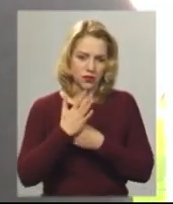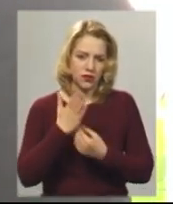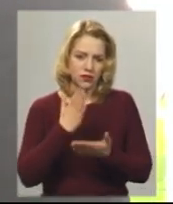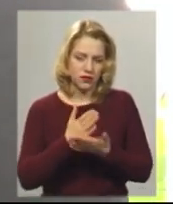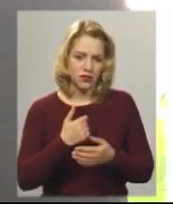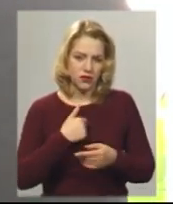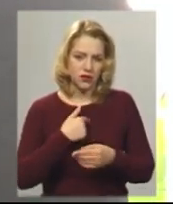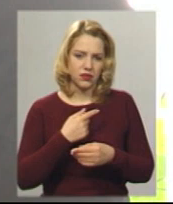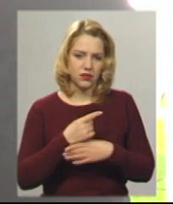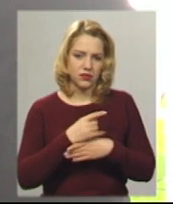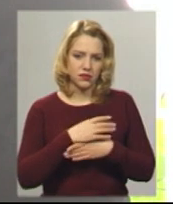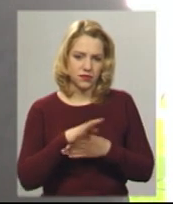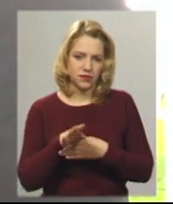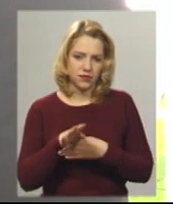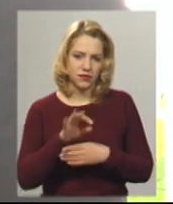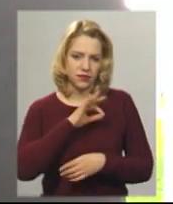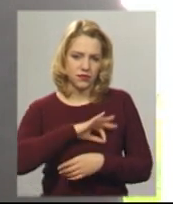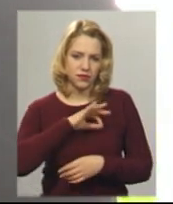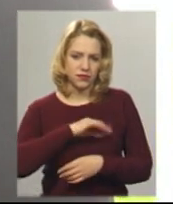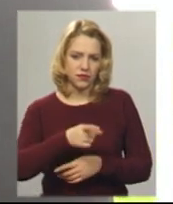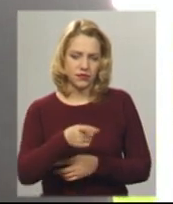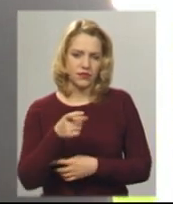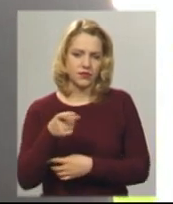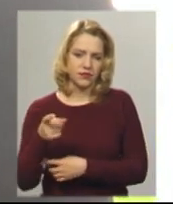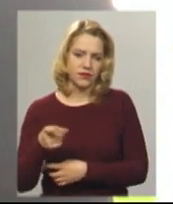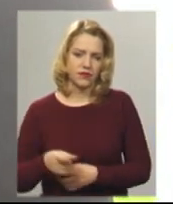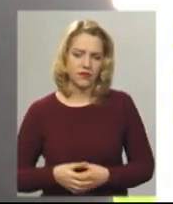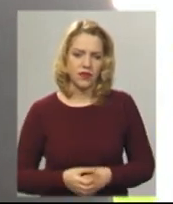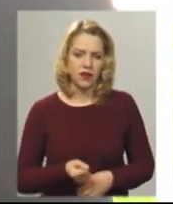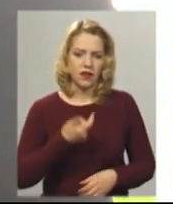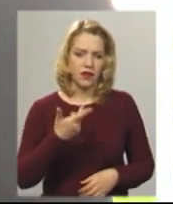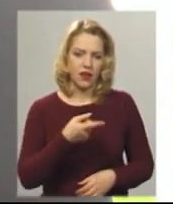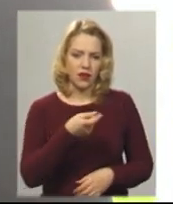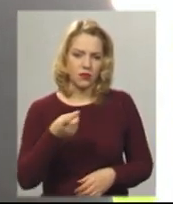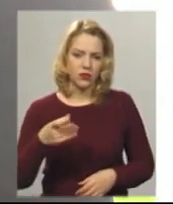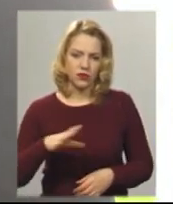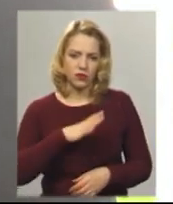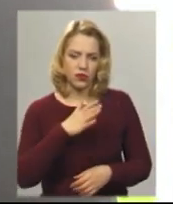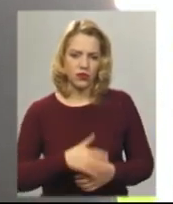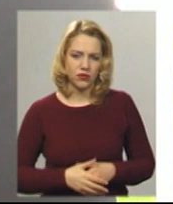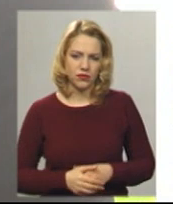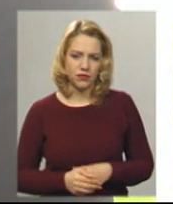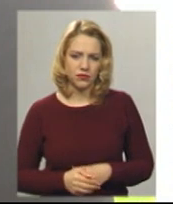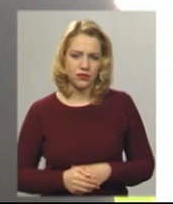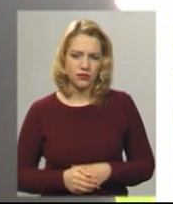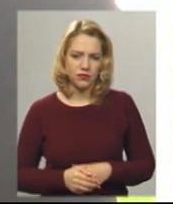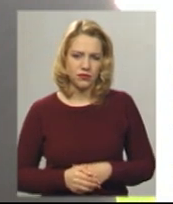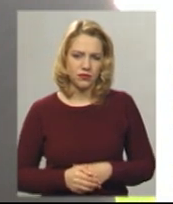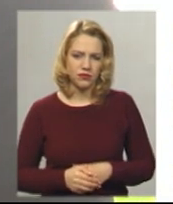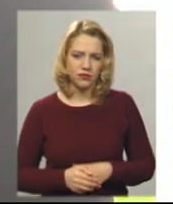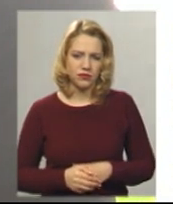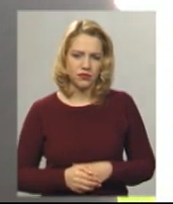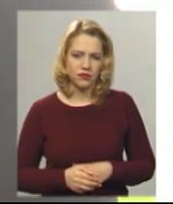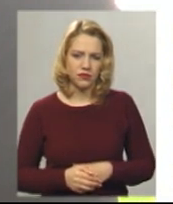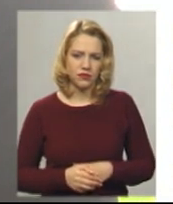для застосування вогнипальної зброї здійснив декілька послів і знявленням вогнипальної зброї одного із